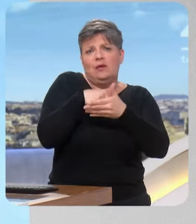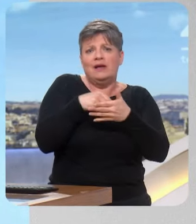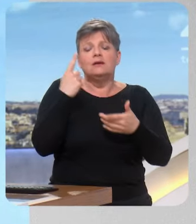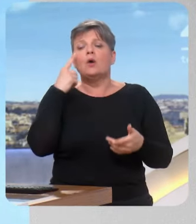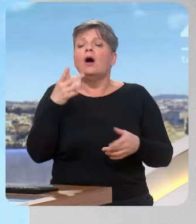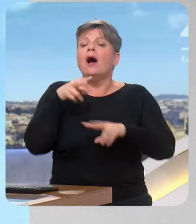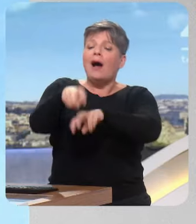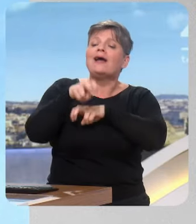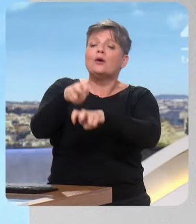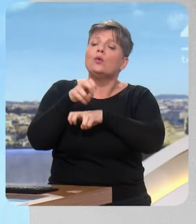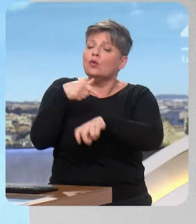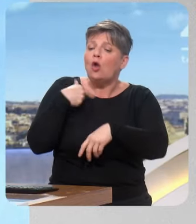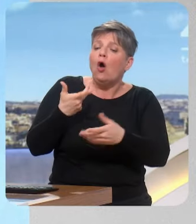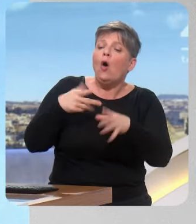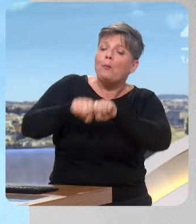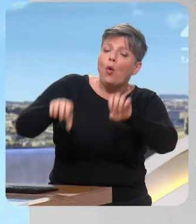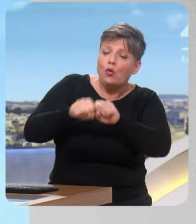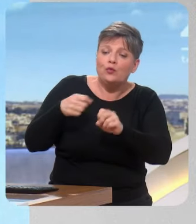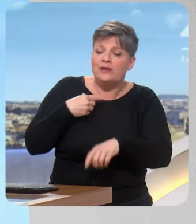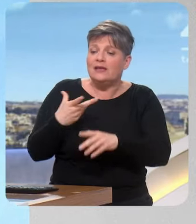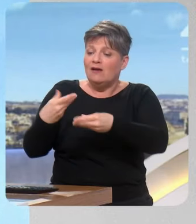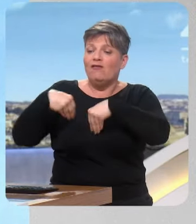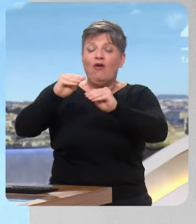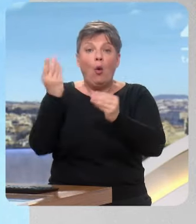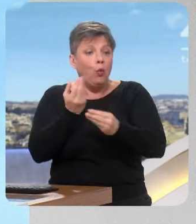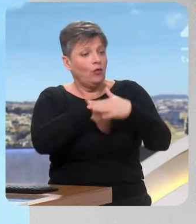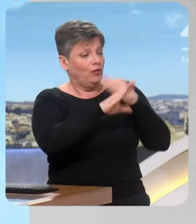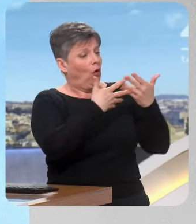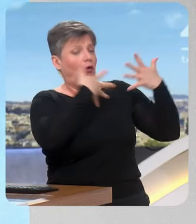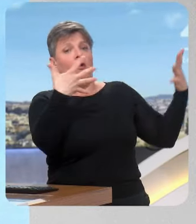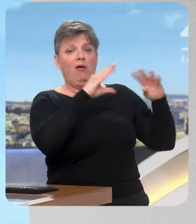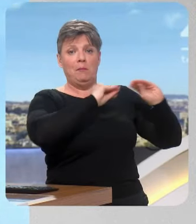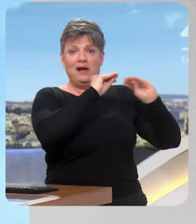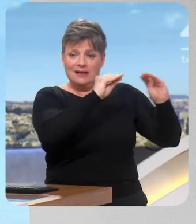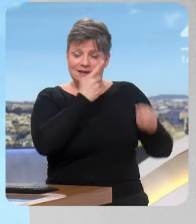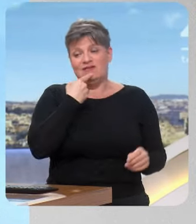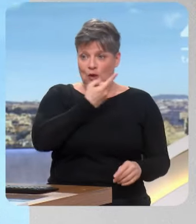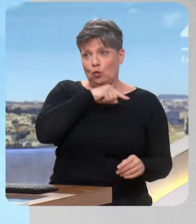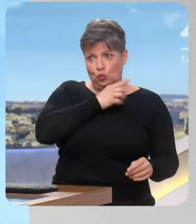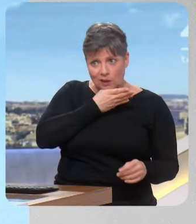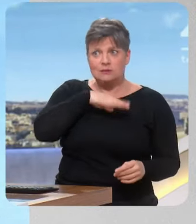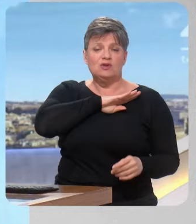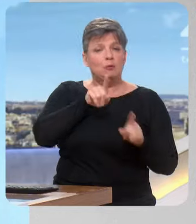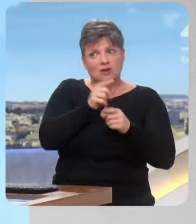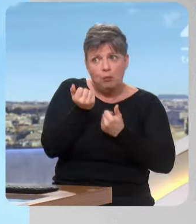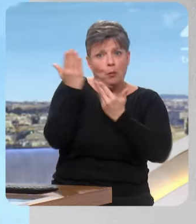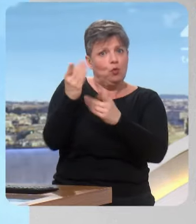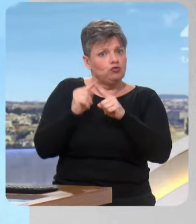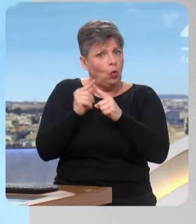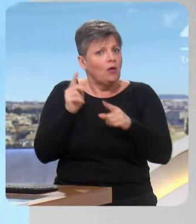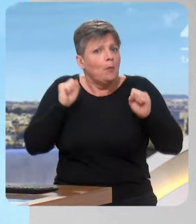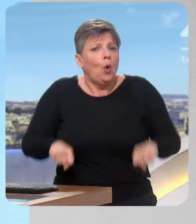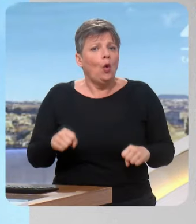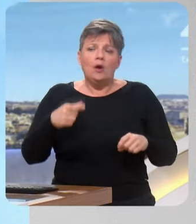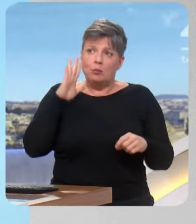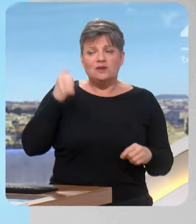sur deux du monde agricole vient dans les grandes surfaces. Donc, on a une responsabilité, mais on a aussi des propositions à faire. C'est pour ça qu'on lui a écrit. On espère, bien